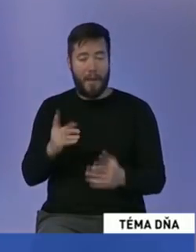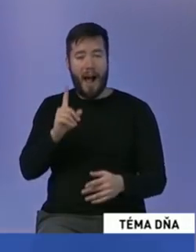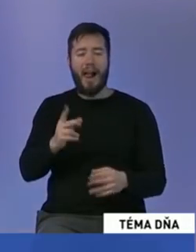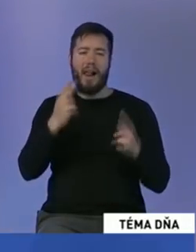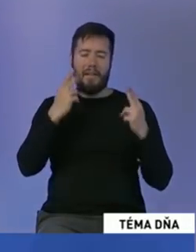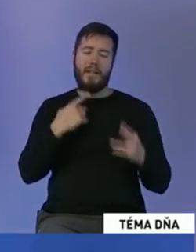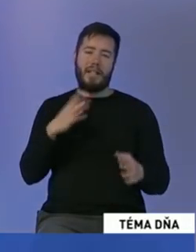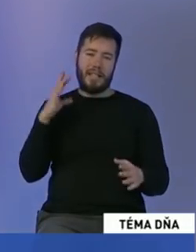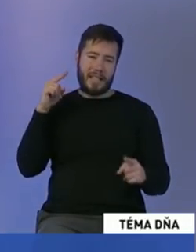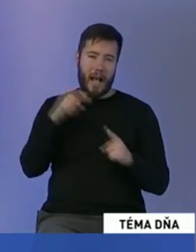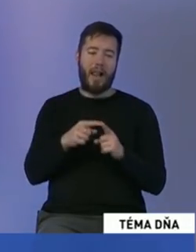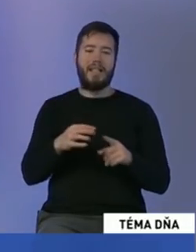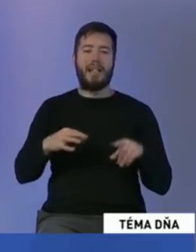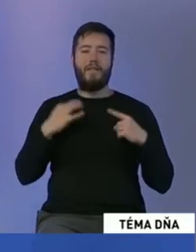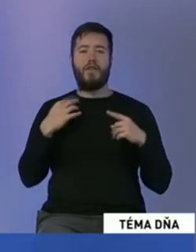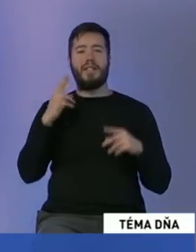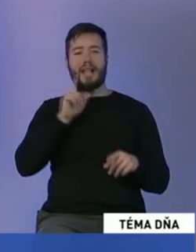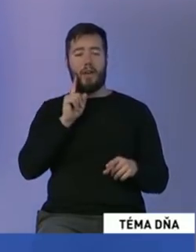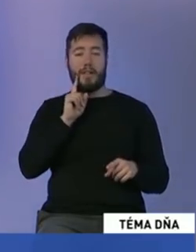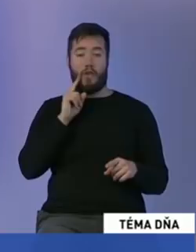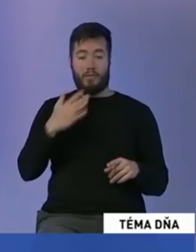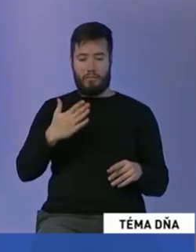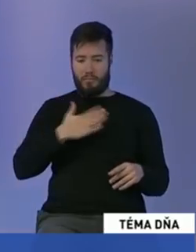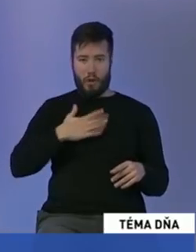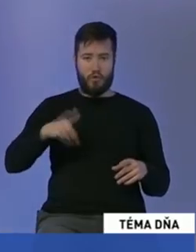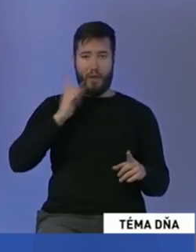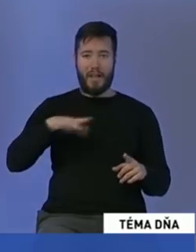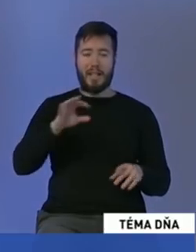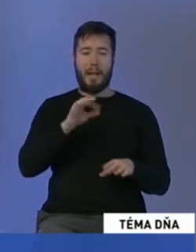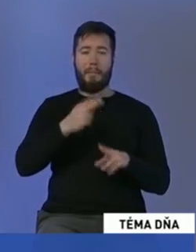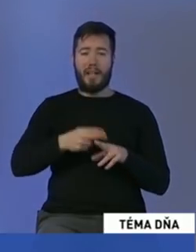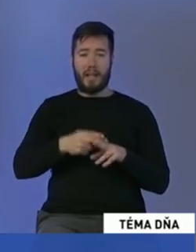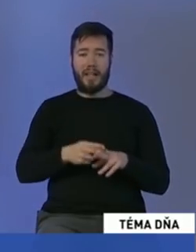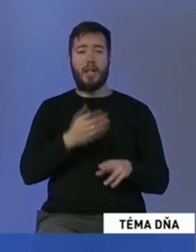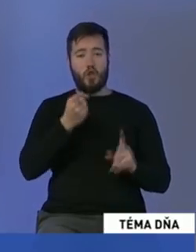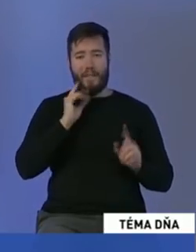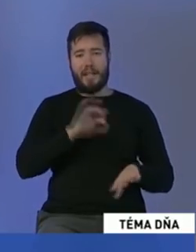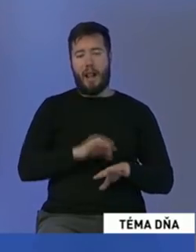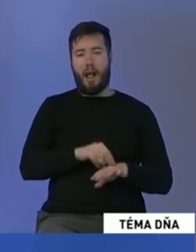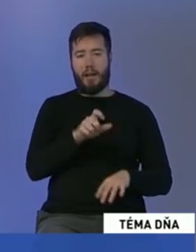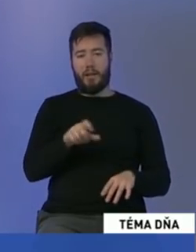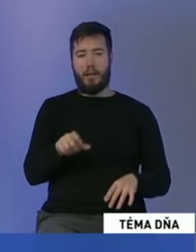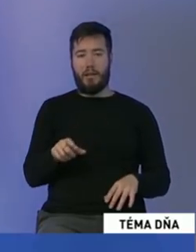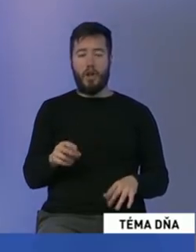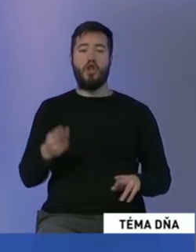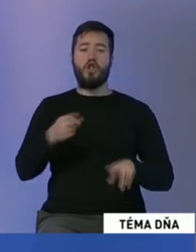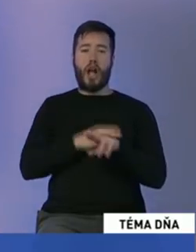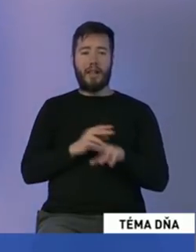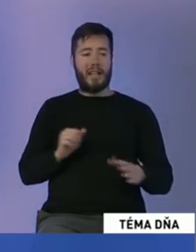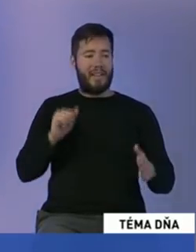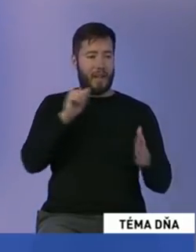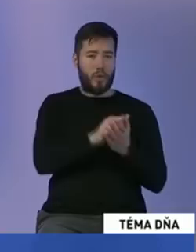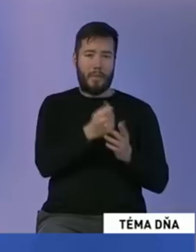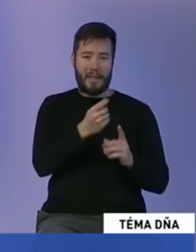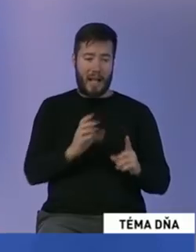starostlivosť pre našich pacientov bola poskytovaná našimi lekármi. Ak do nich štát investuje nejaké finančné prostriedky,